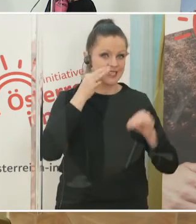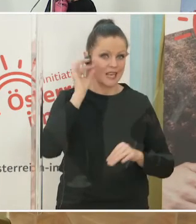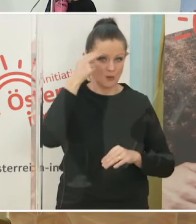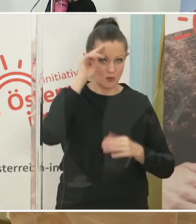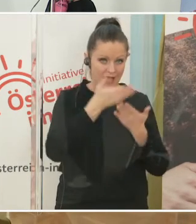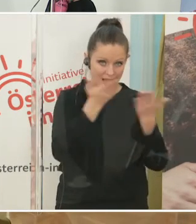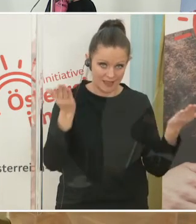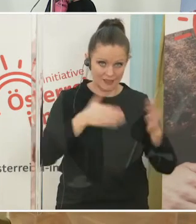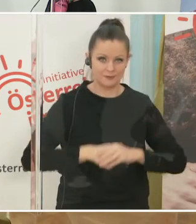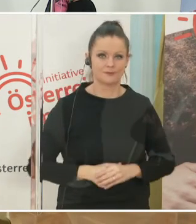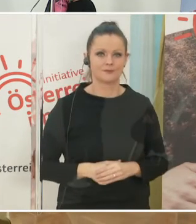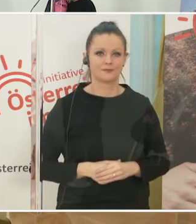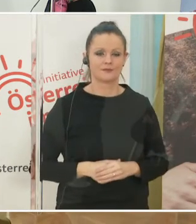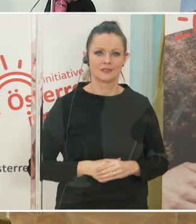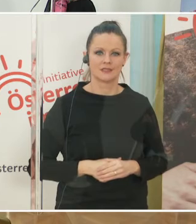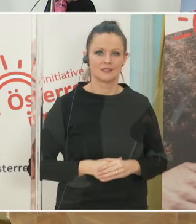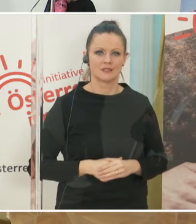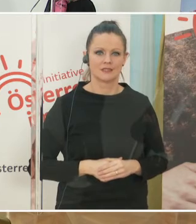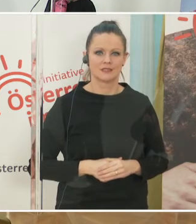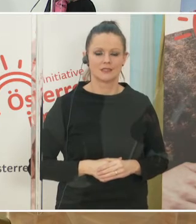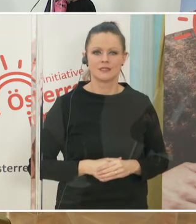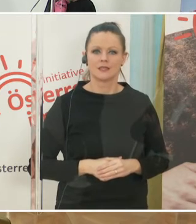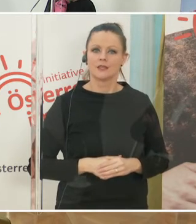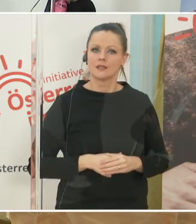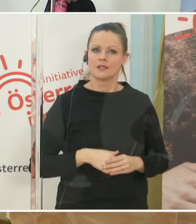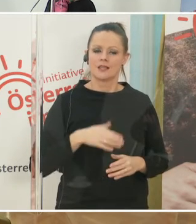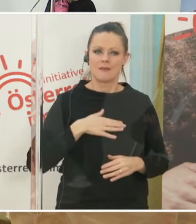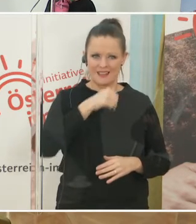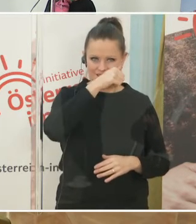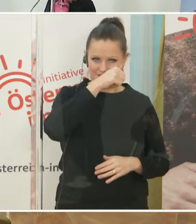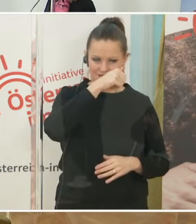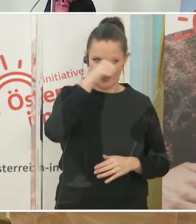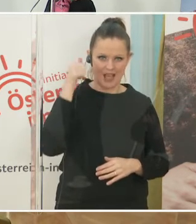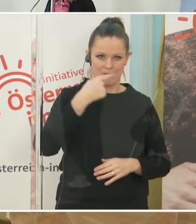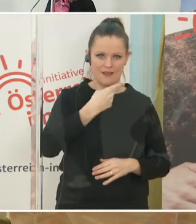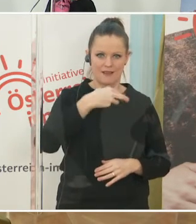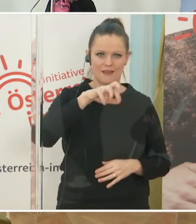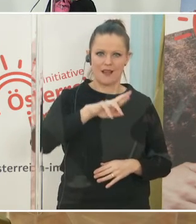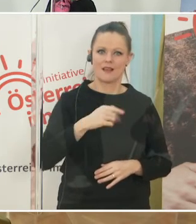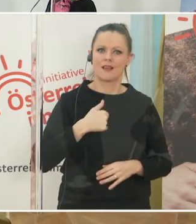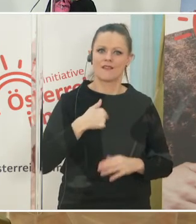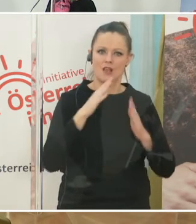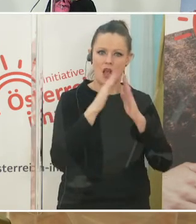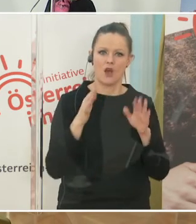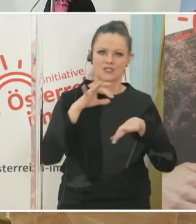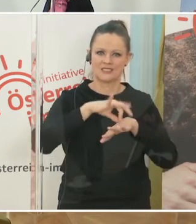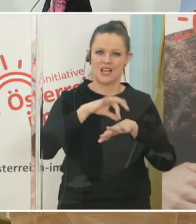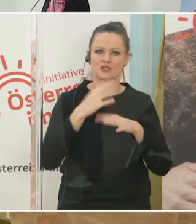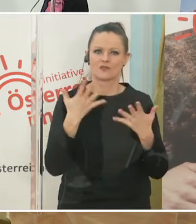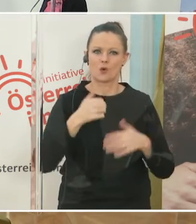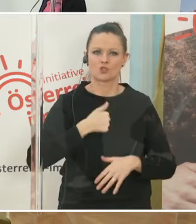Herren, ich bin, mein Name ist Reingart Clare, ich bin Hausärztin mit einer Kassenordination in der Steiermark.